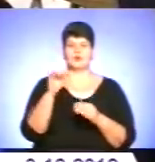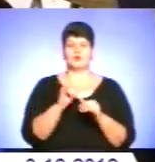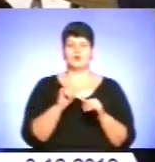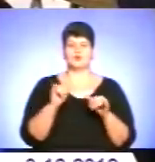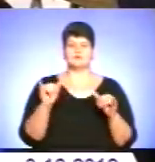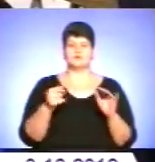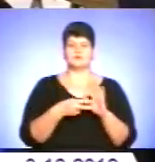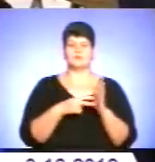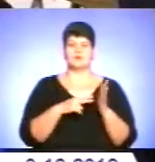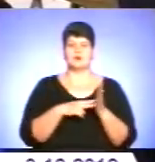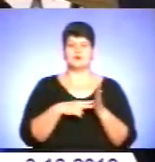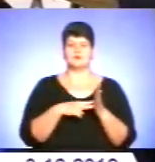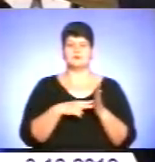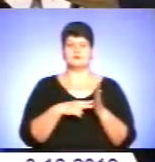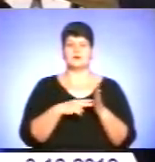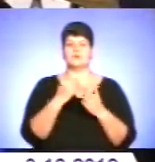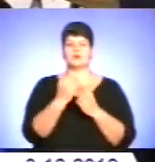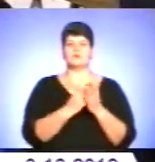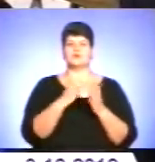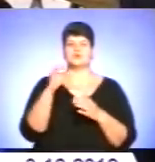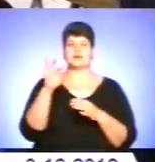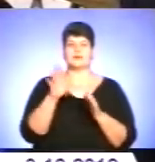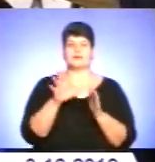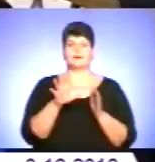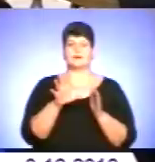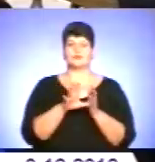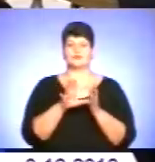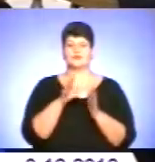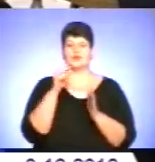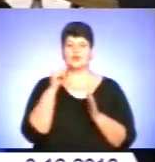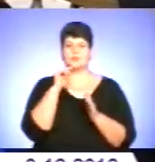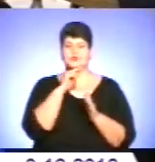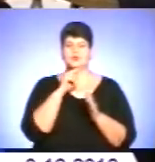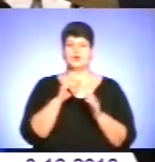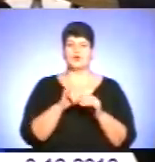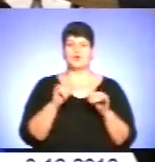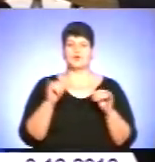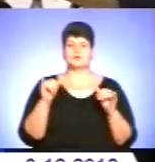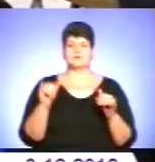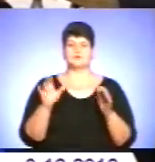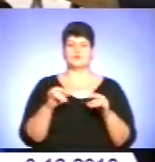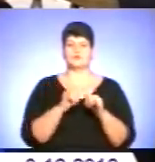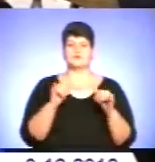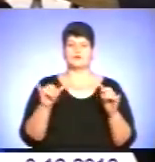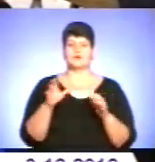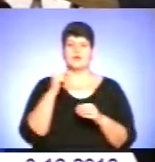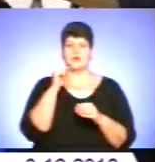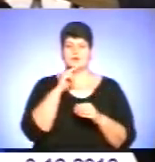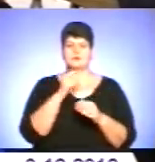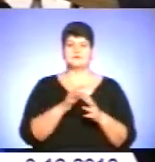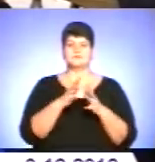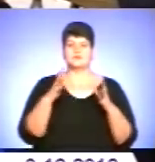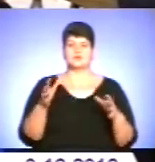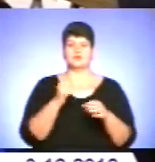плану, якісь програми соціально-економічного розвитку, розвиток економіки, збільшення робочих